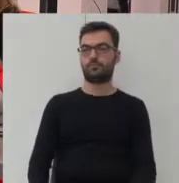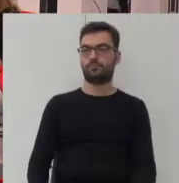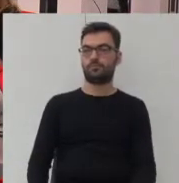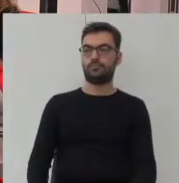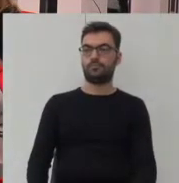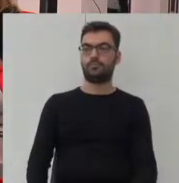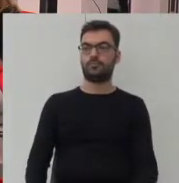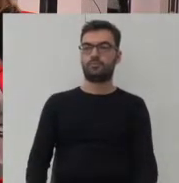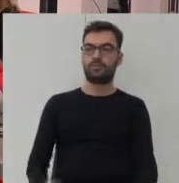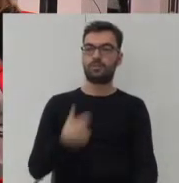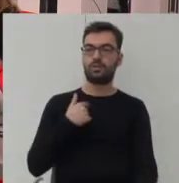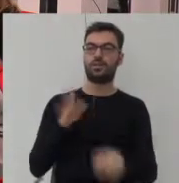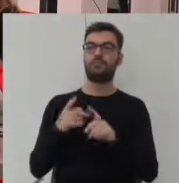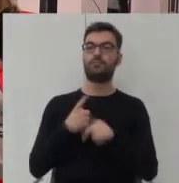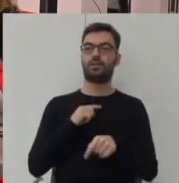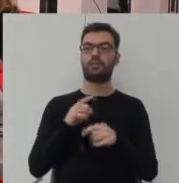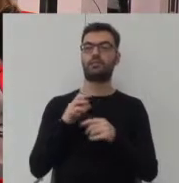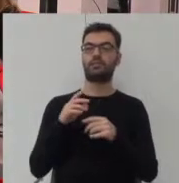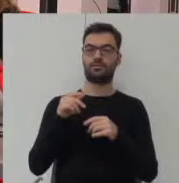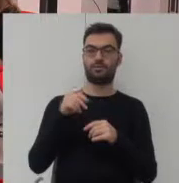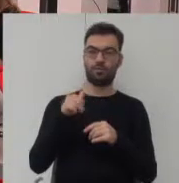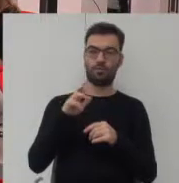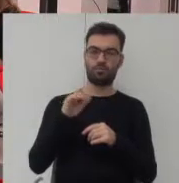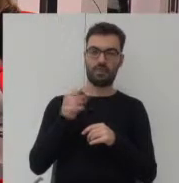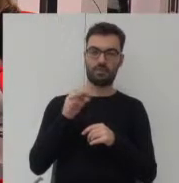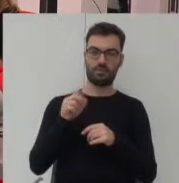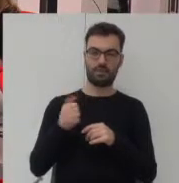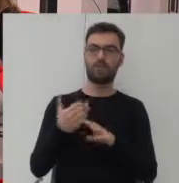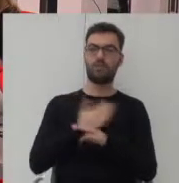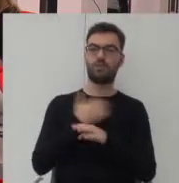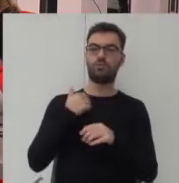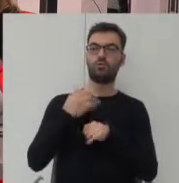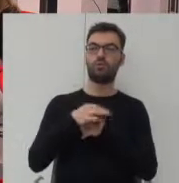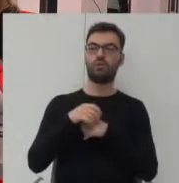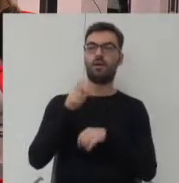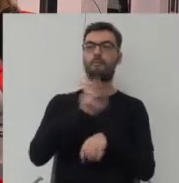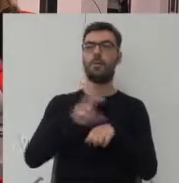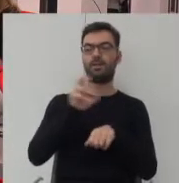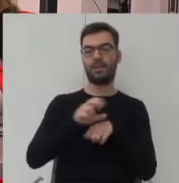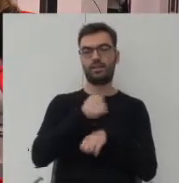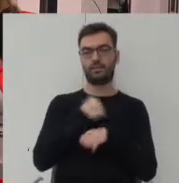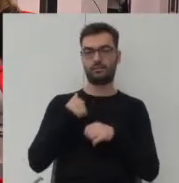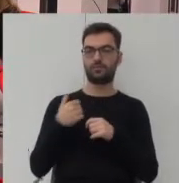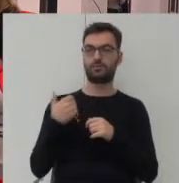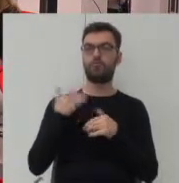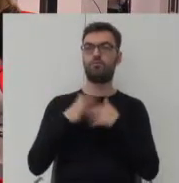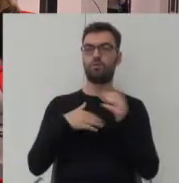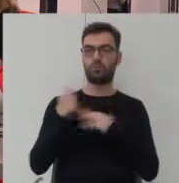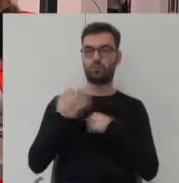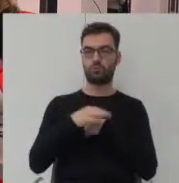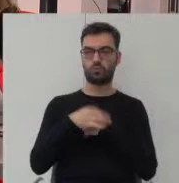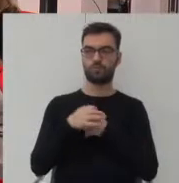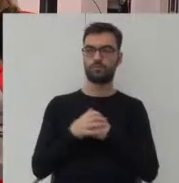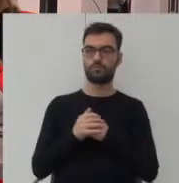Ja zanim zacząłem się zajmować urbanistyką, wcześniej studiowałem to na Biotechnice Warszawskiej, budownictwo i